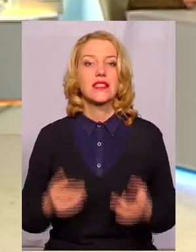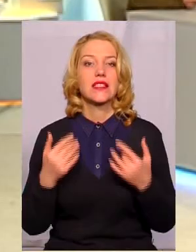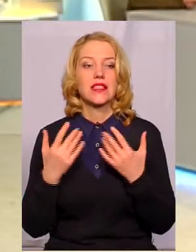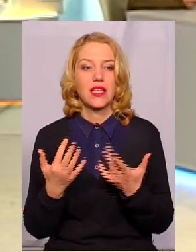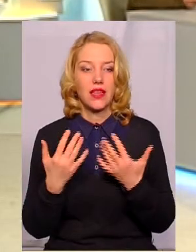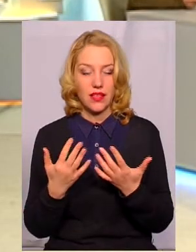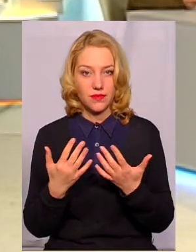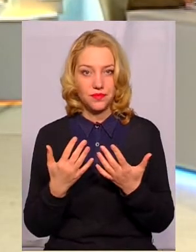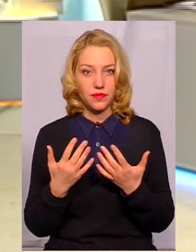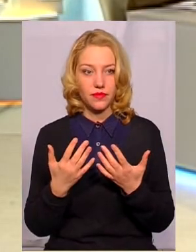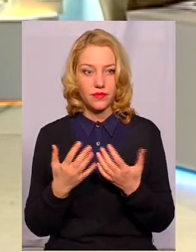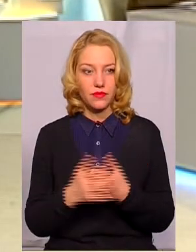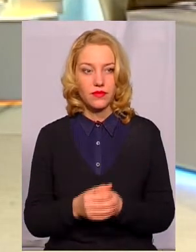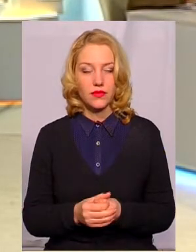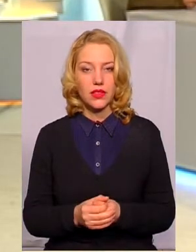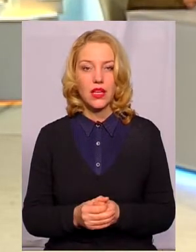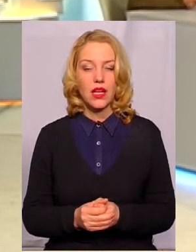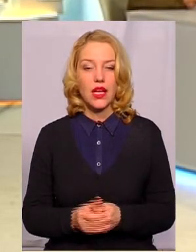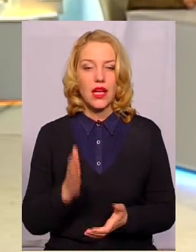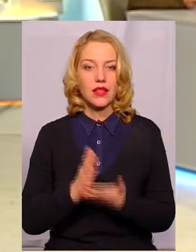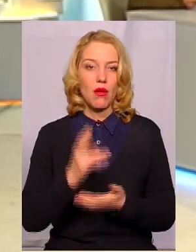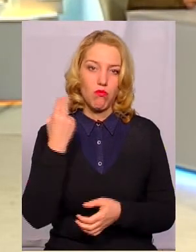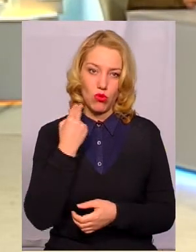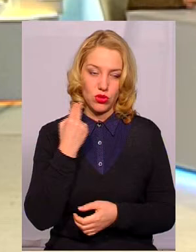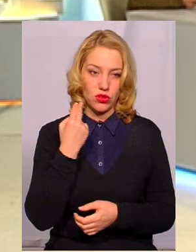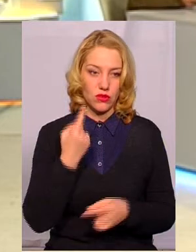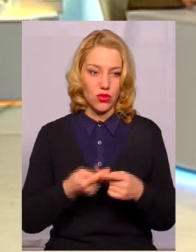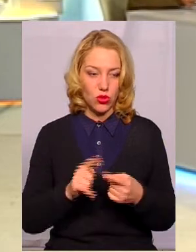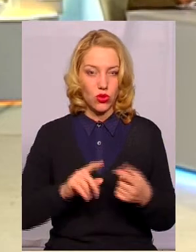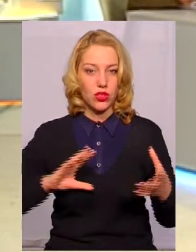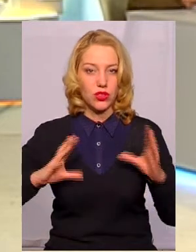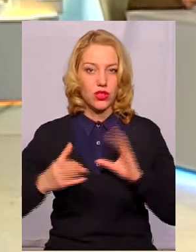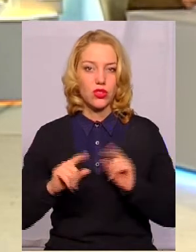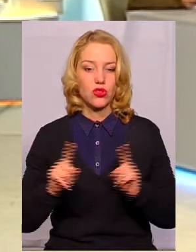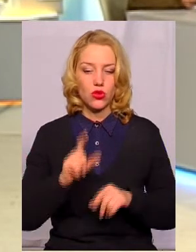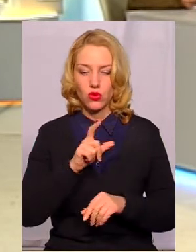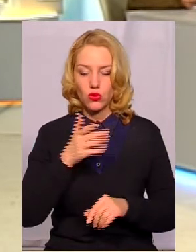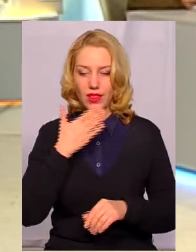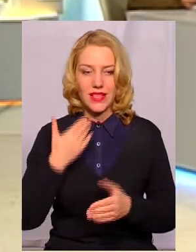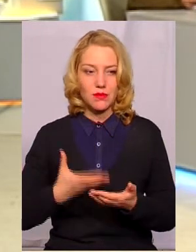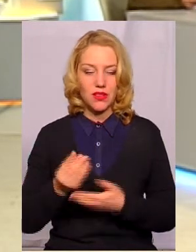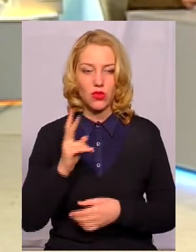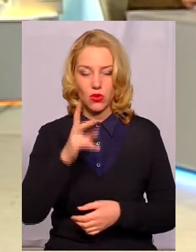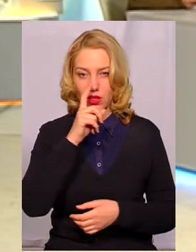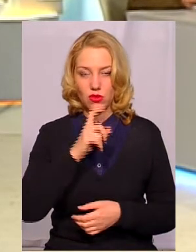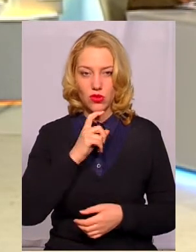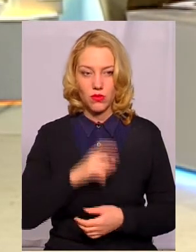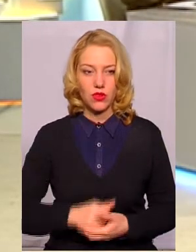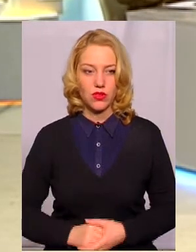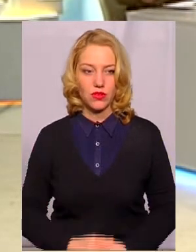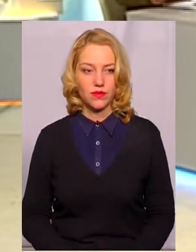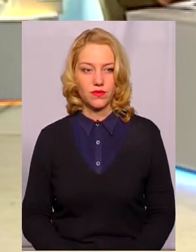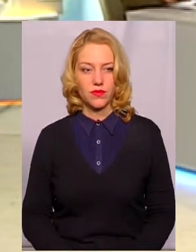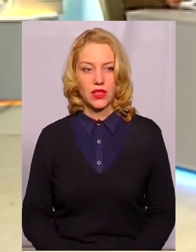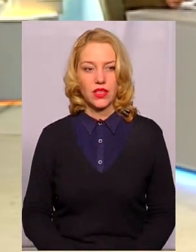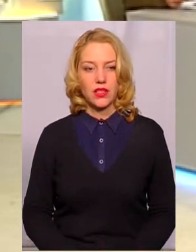складає борг у той, що не сплатили люди, які не розуміють, напевно, чи